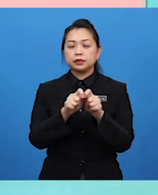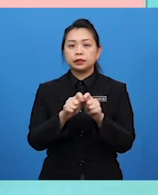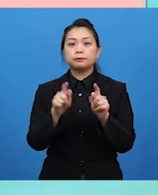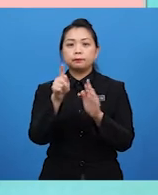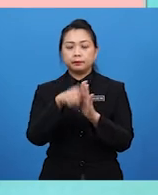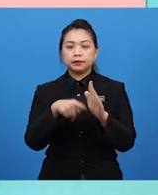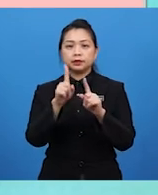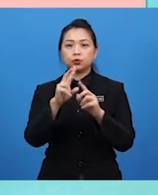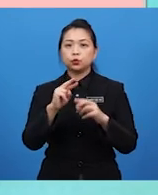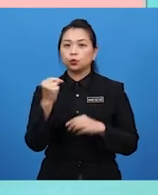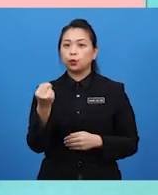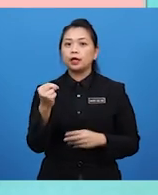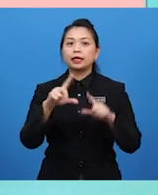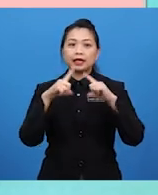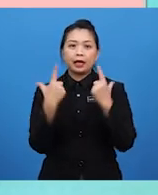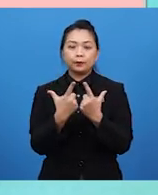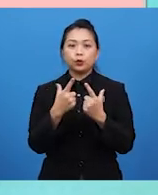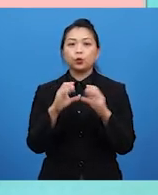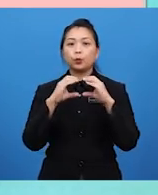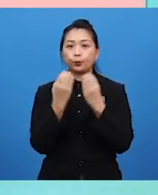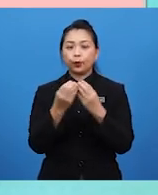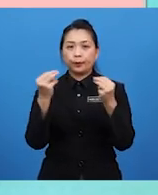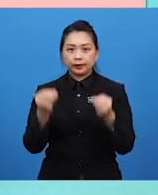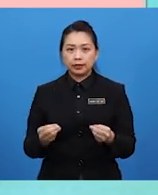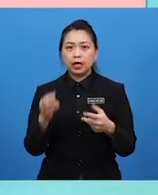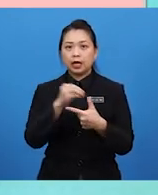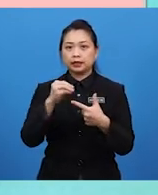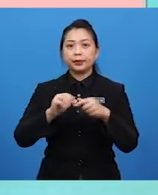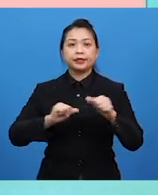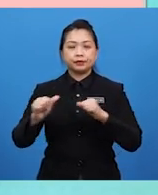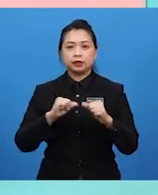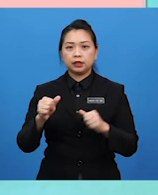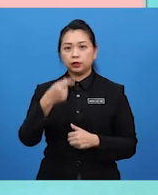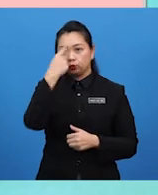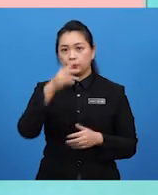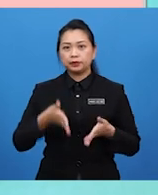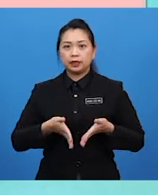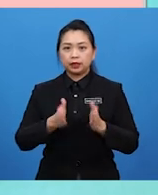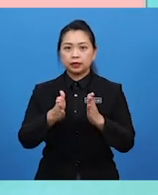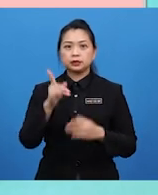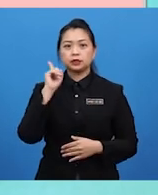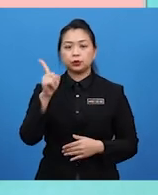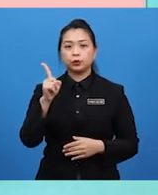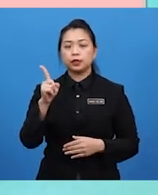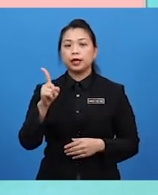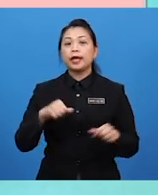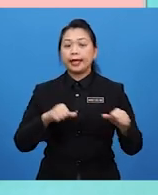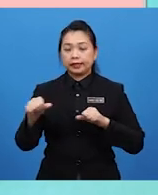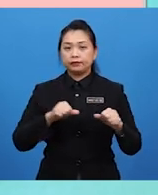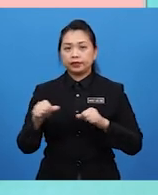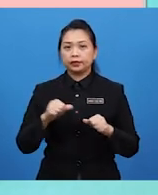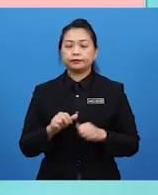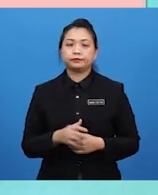persatuan, kelab, kumpulan, masyarakat atau aktivis untuk menjalankan sesuatu